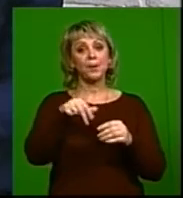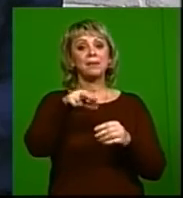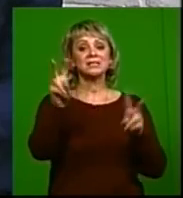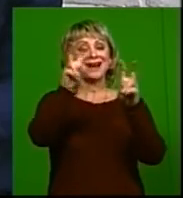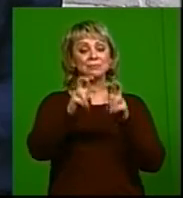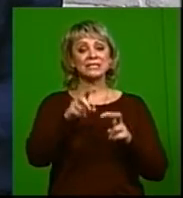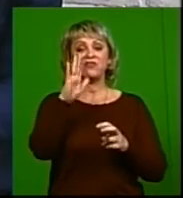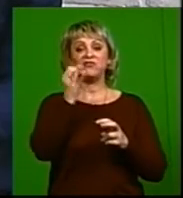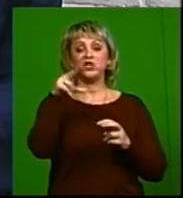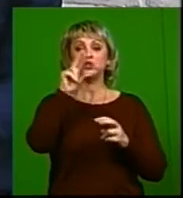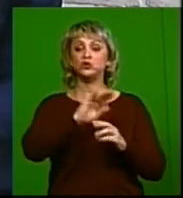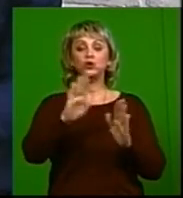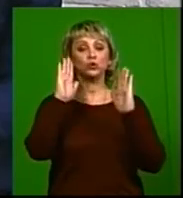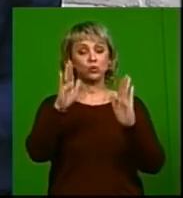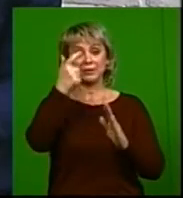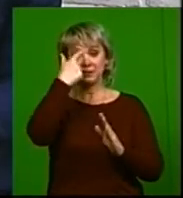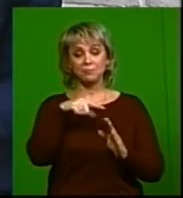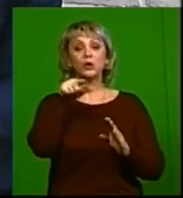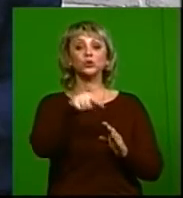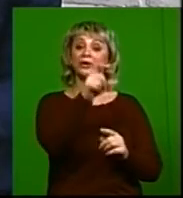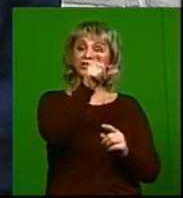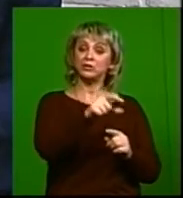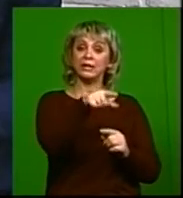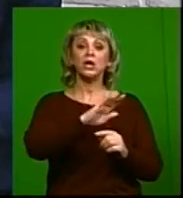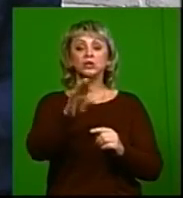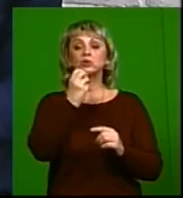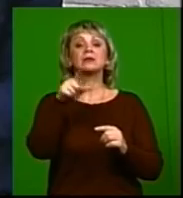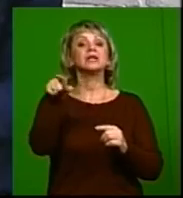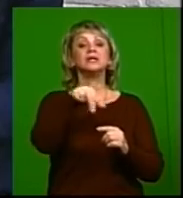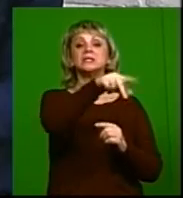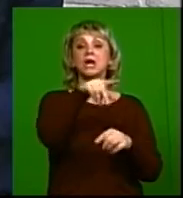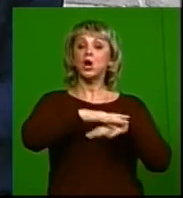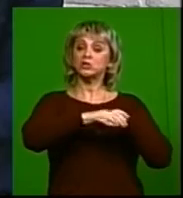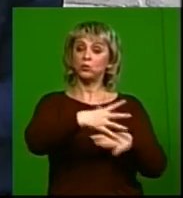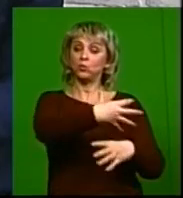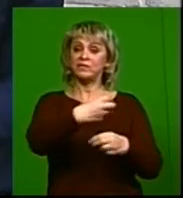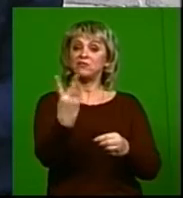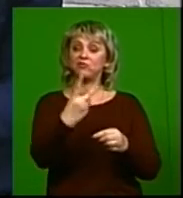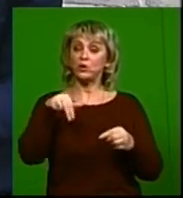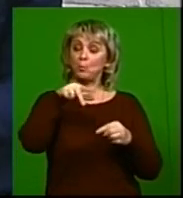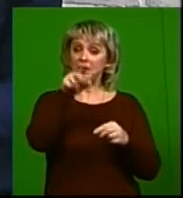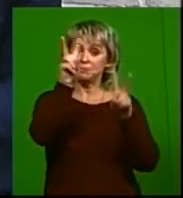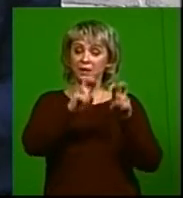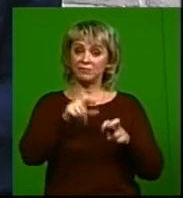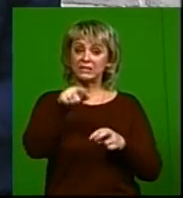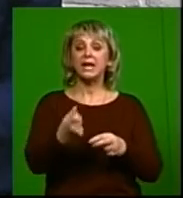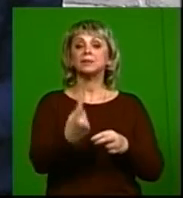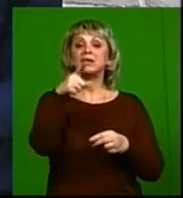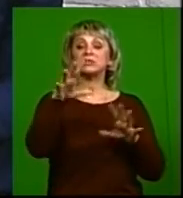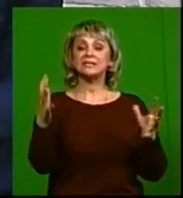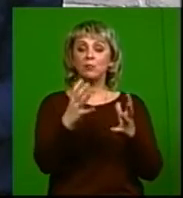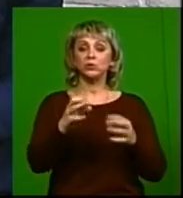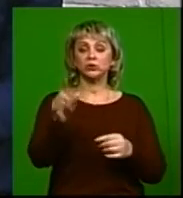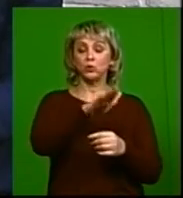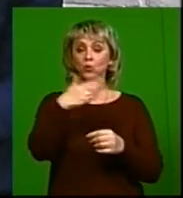обследоваться на ВИЧ. Не только себя обследовать, но и его. И не просто сказать «иди, обследуйся», а взять за руку его и пойти вместе. Ведь это и есть проявление заботы друг